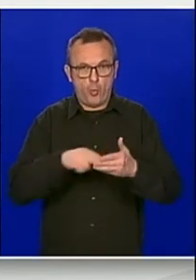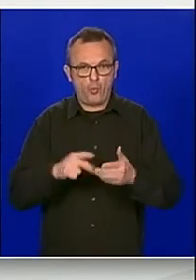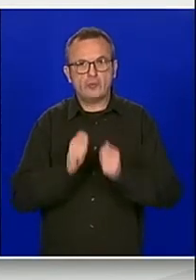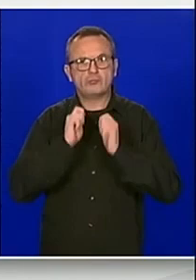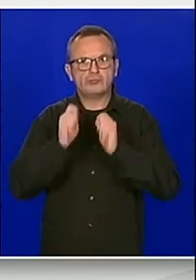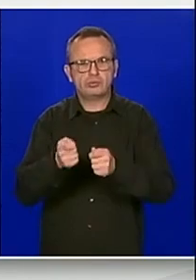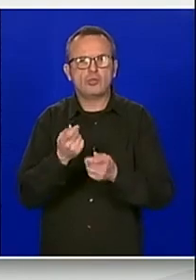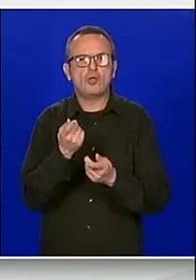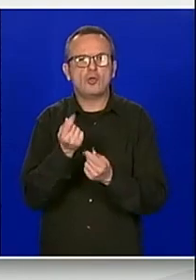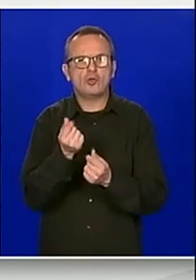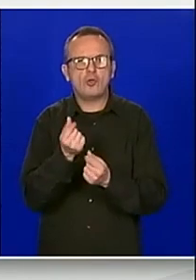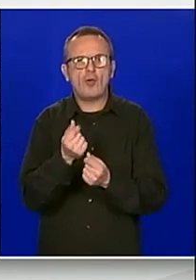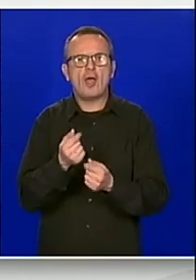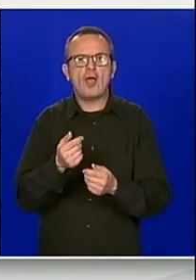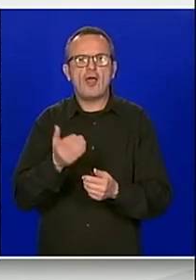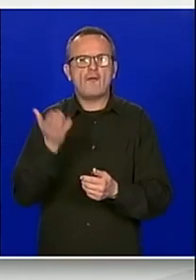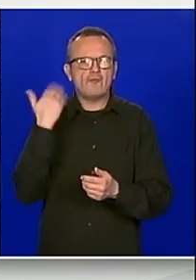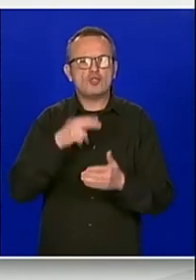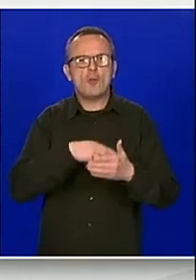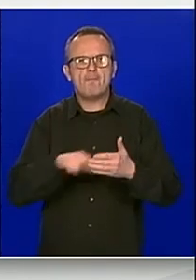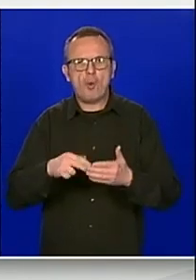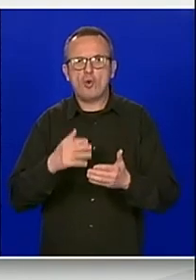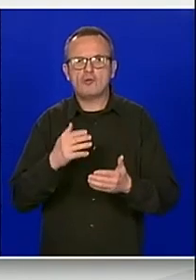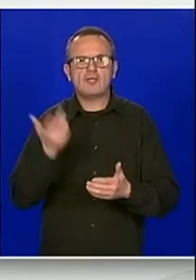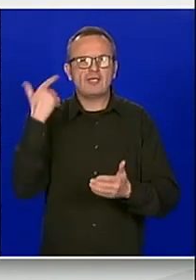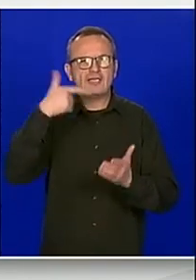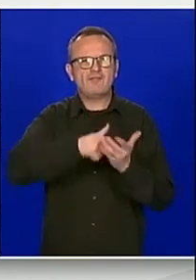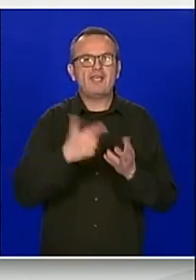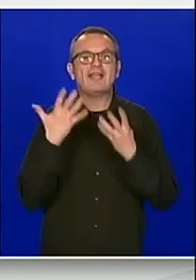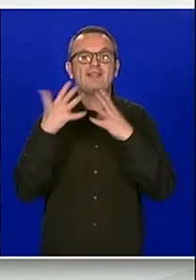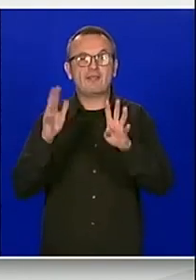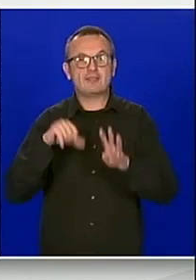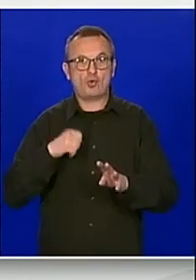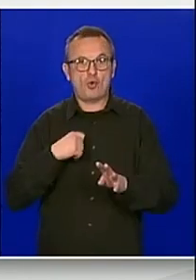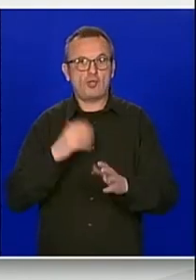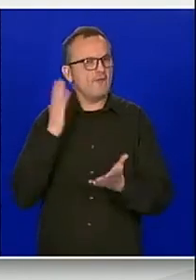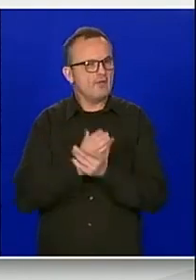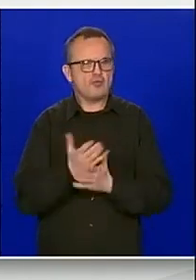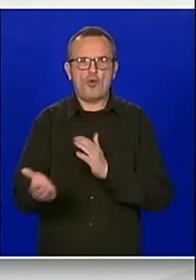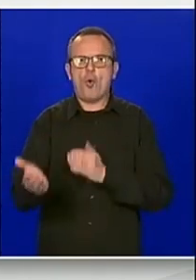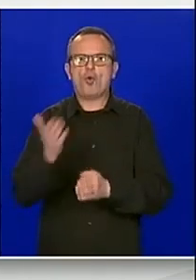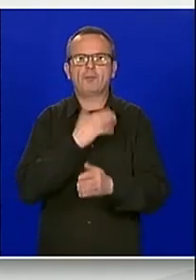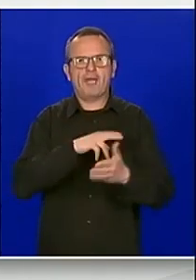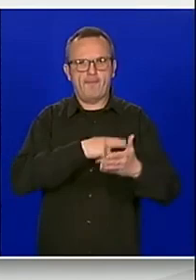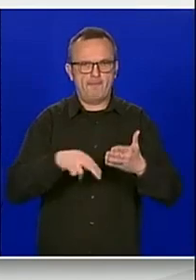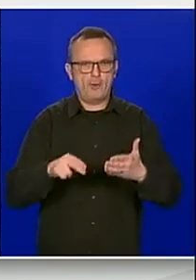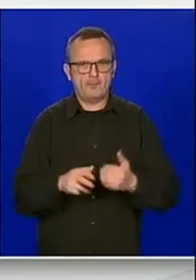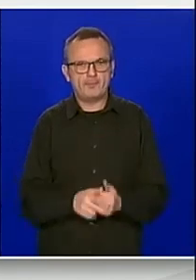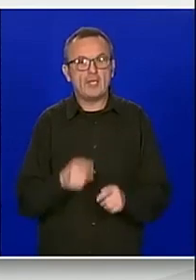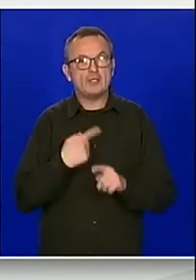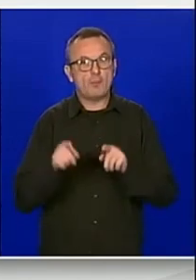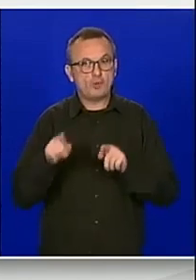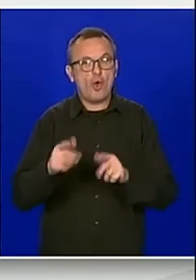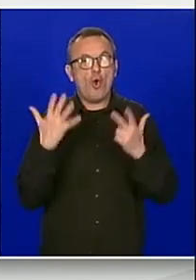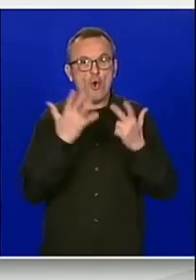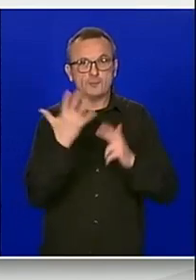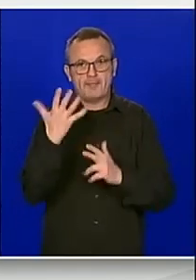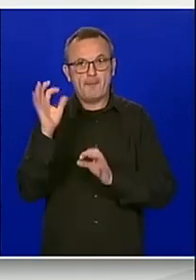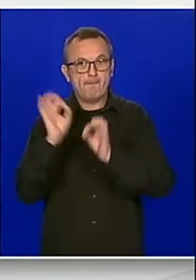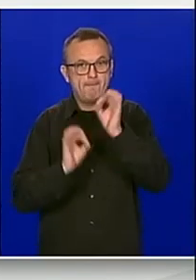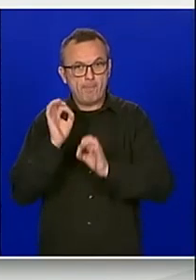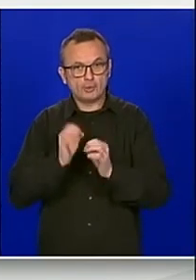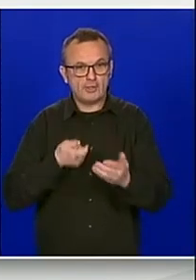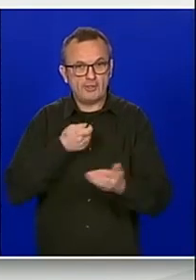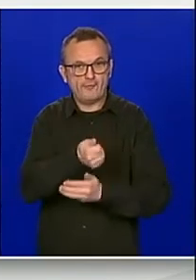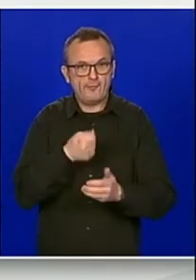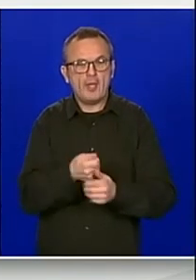bezpovratnih sredstava je potpisan 2019. godine. S obzirom na sve navedeno, 85% sufinansiranja